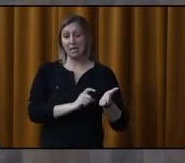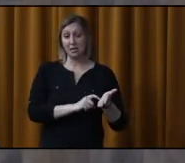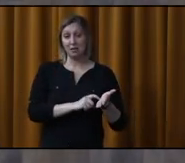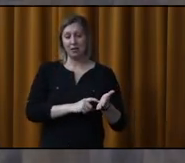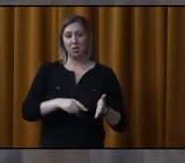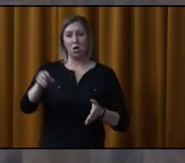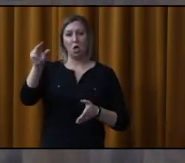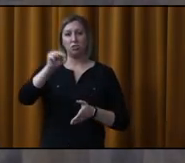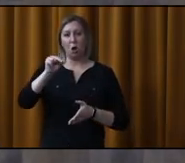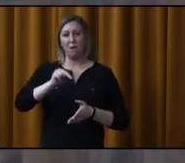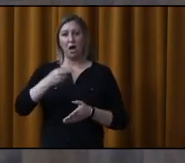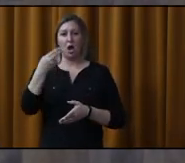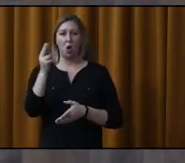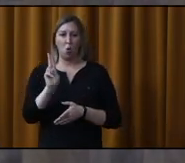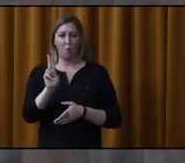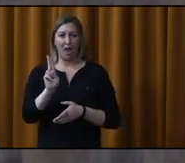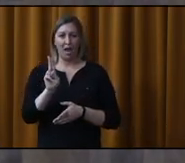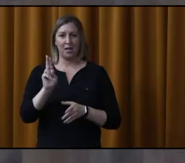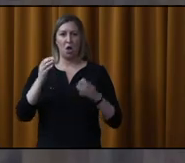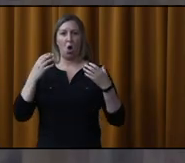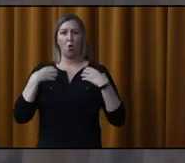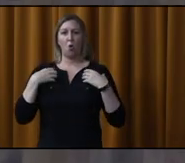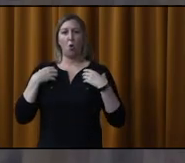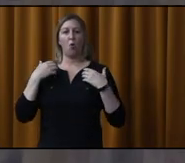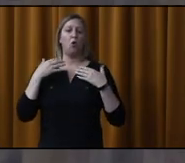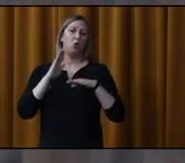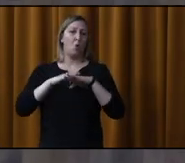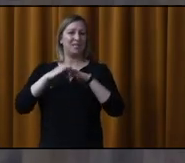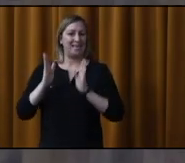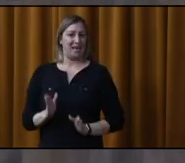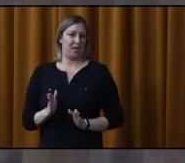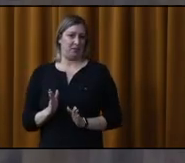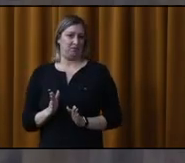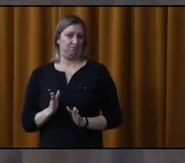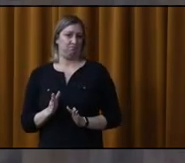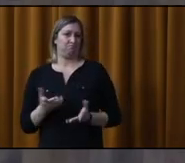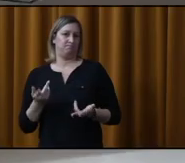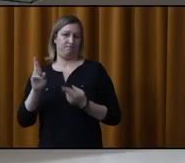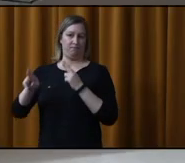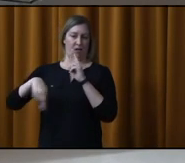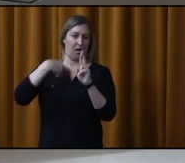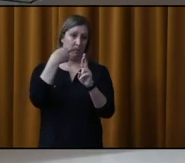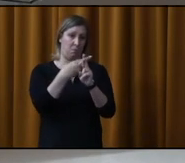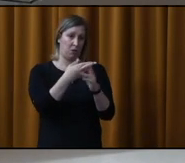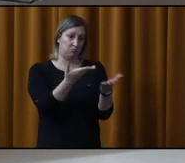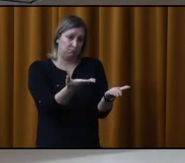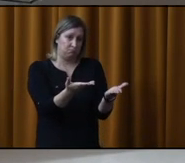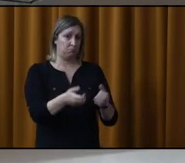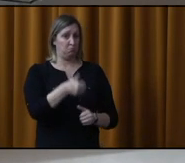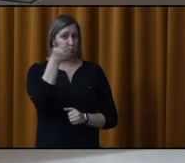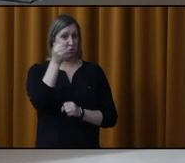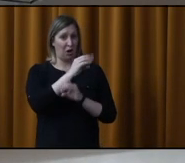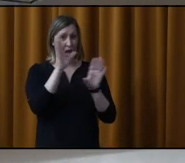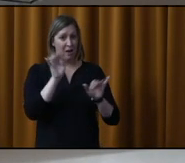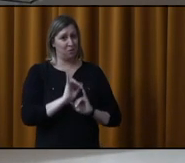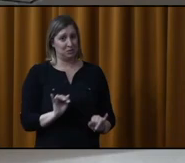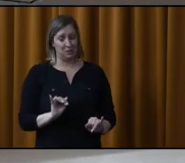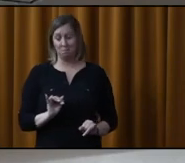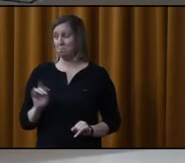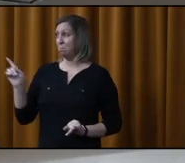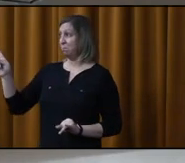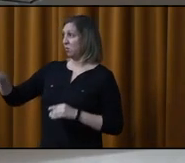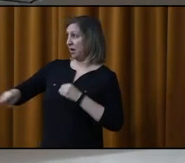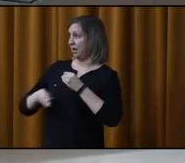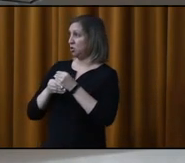du district 12. Alors, voilà, M. Cyr, la réponse officielle de la Ville de Repentigny. Ça ne pas être plus clair et aussi comme complément d